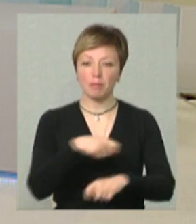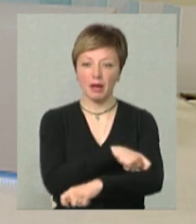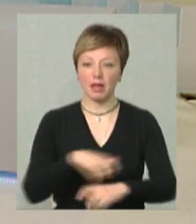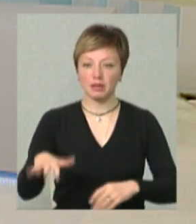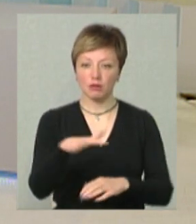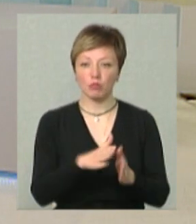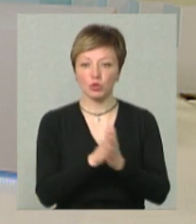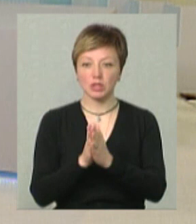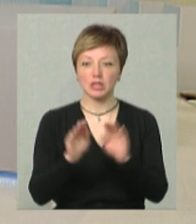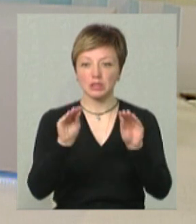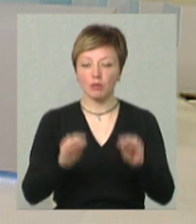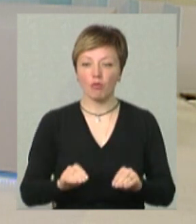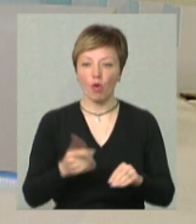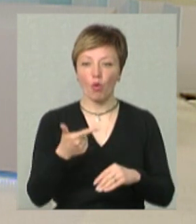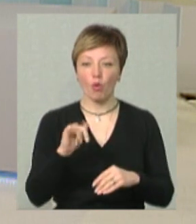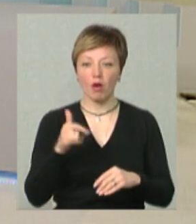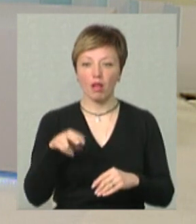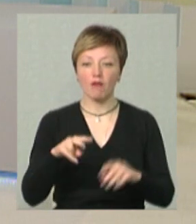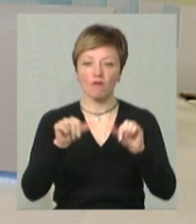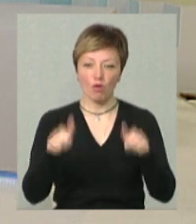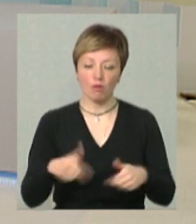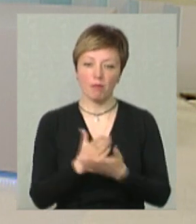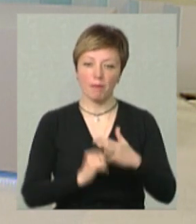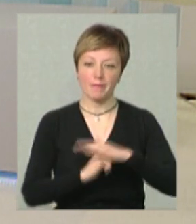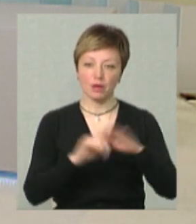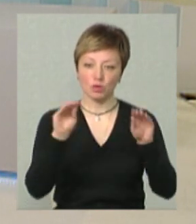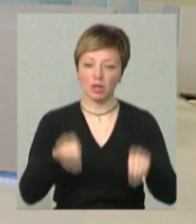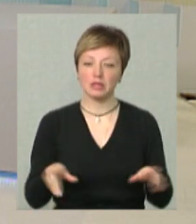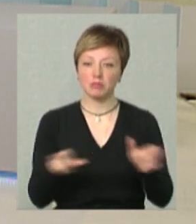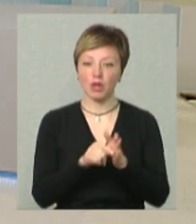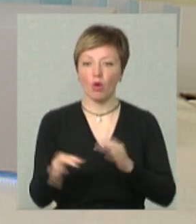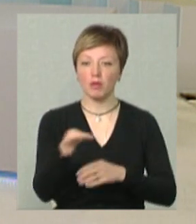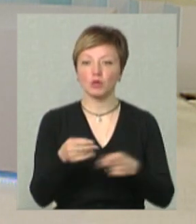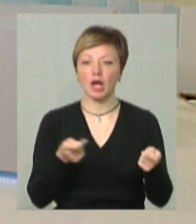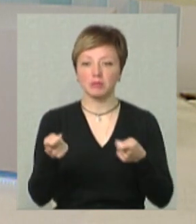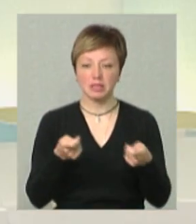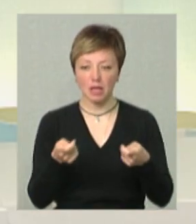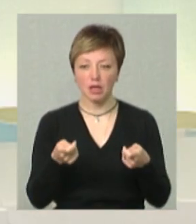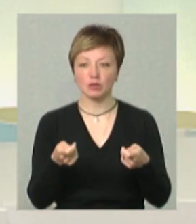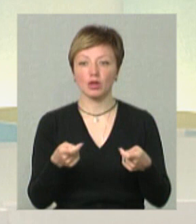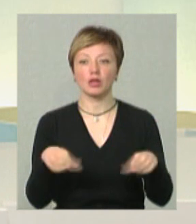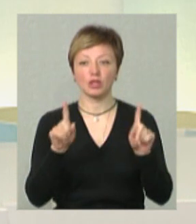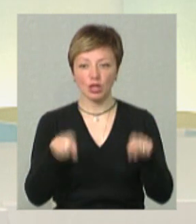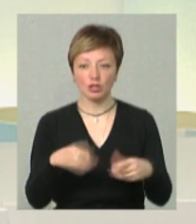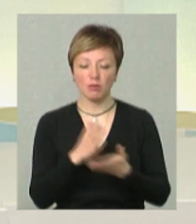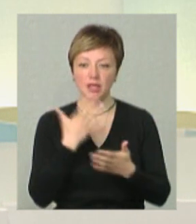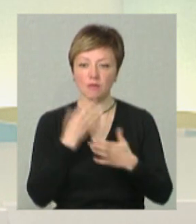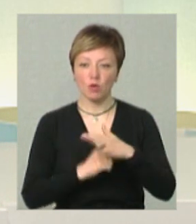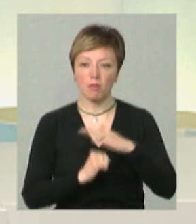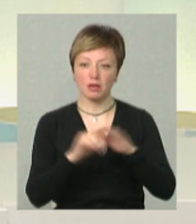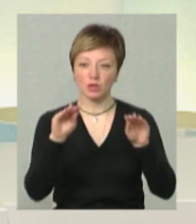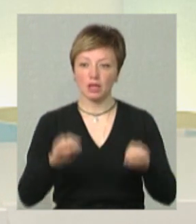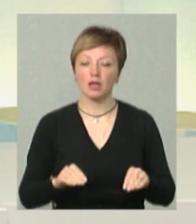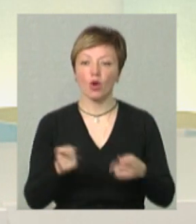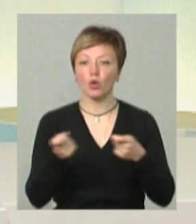метрів ми просили заповнювати гугл-форму. Тепер ми маємо таку базу даних спільно з обласною адміністрацією, яка теж має свою базу даних,